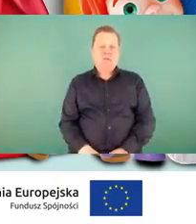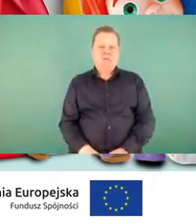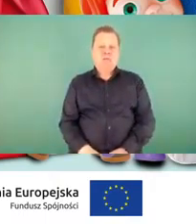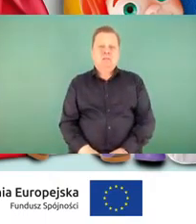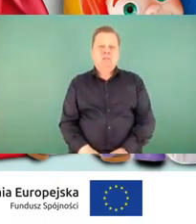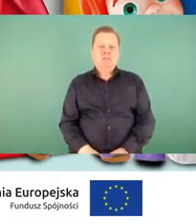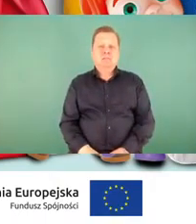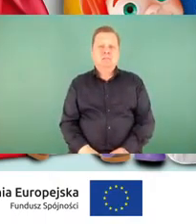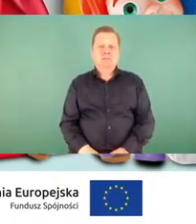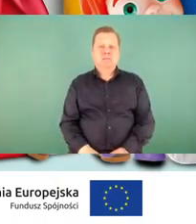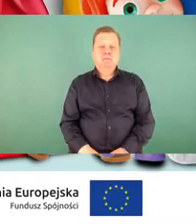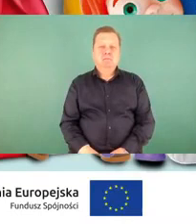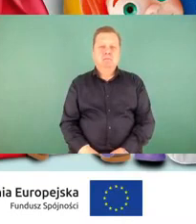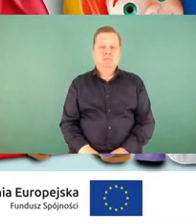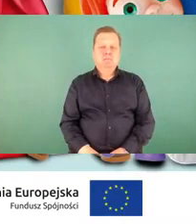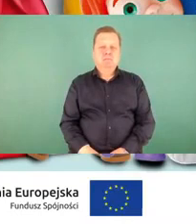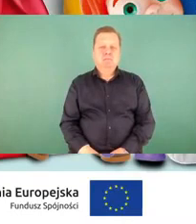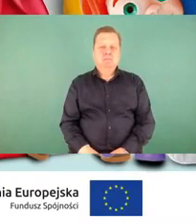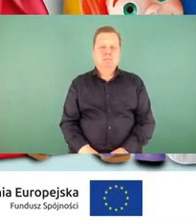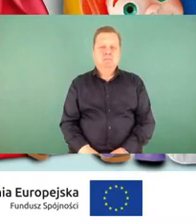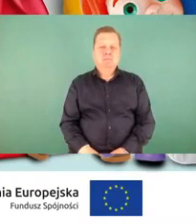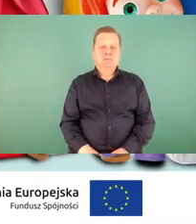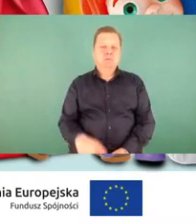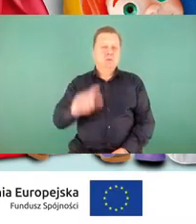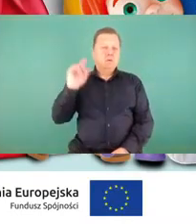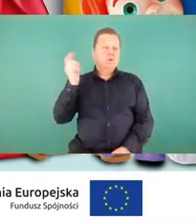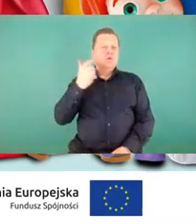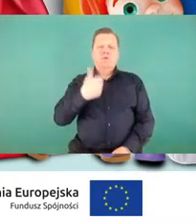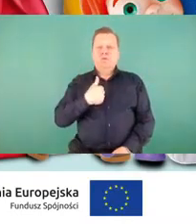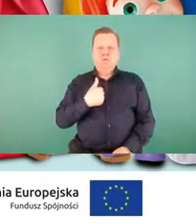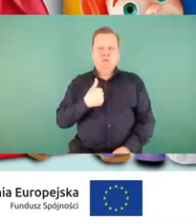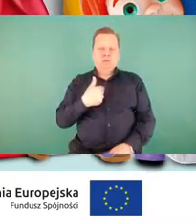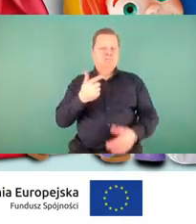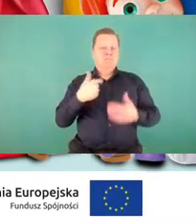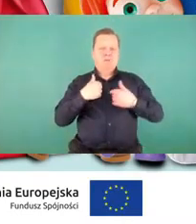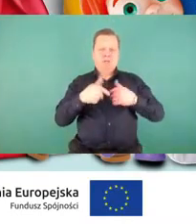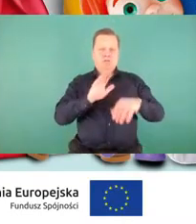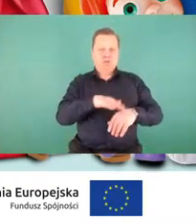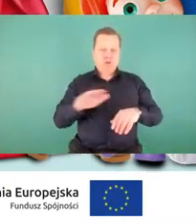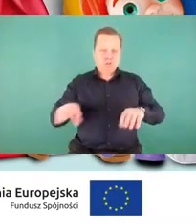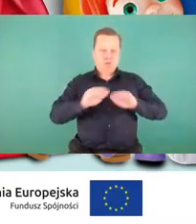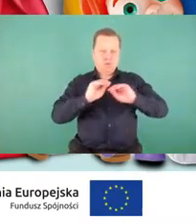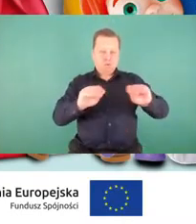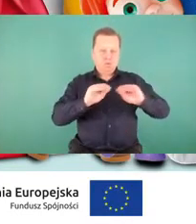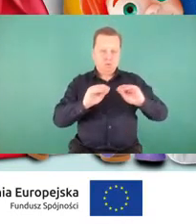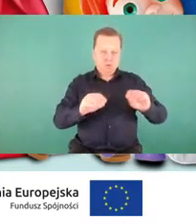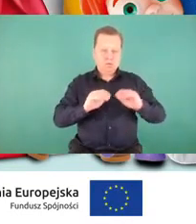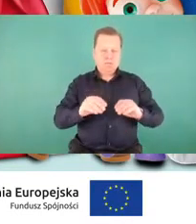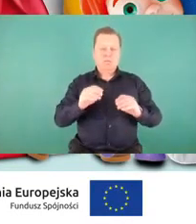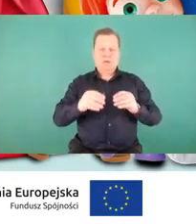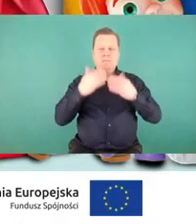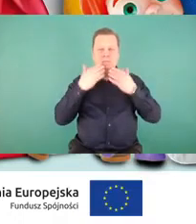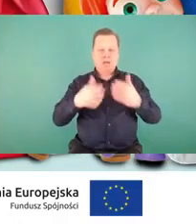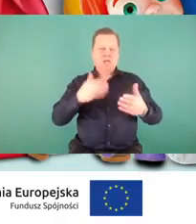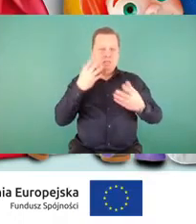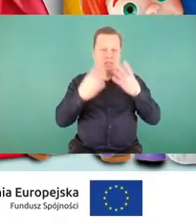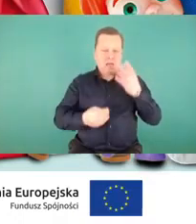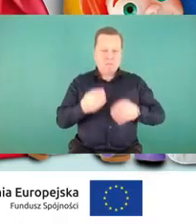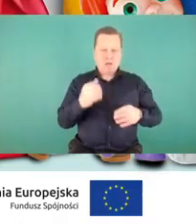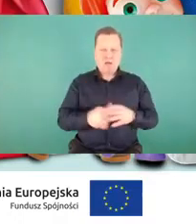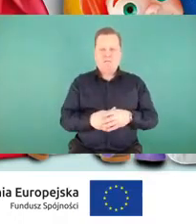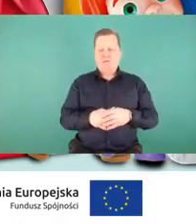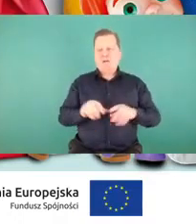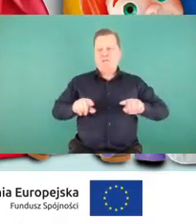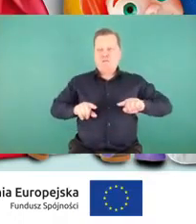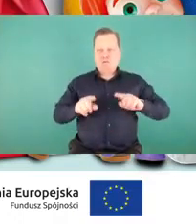Przede wszystkim uczymy dzieci przez zabawę. Uczymy dzieci poznawania świata przez organizowanie